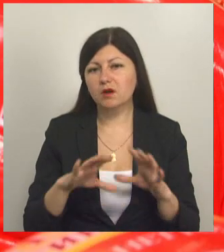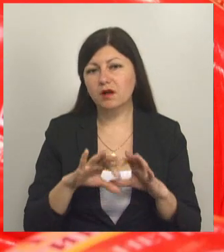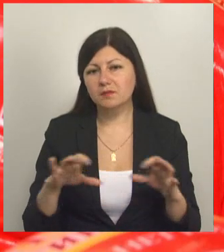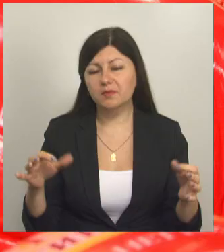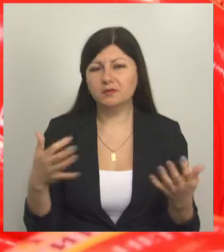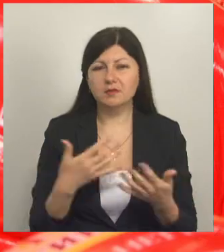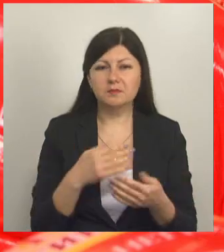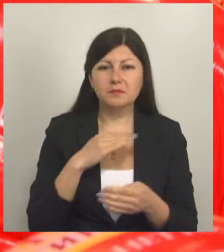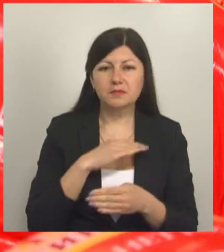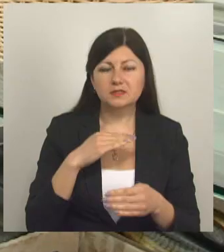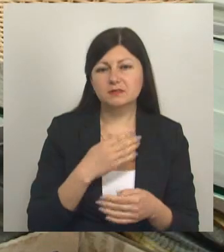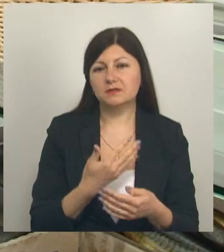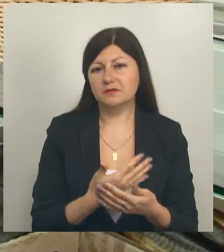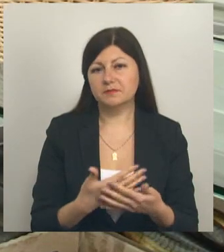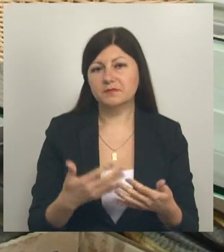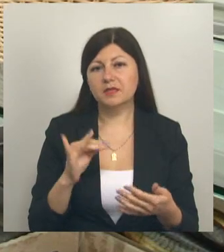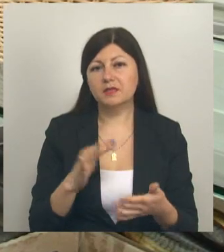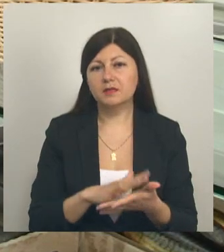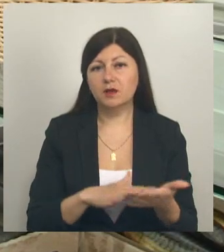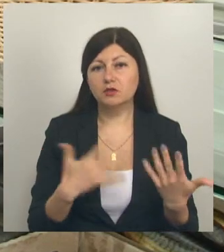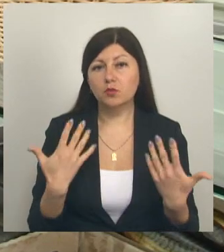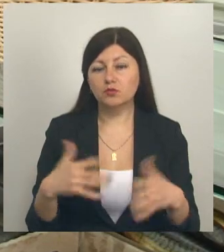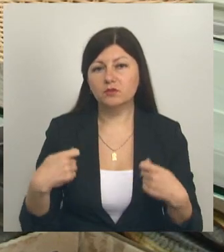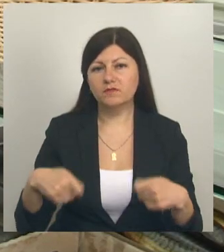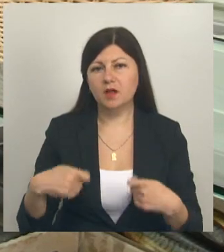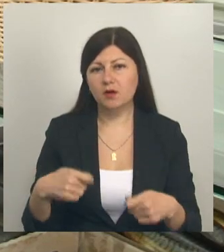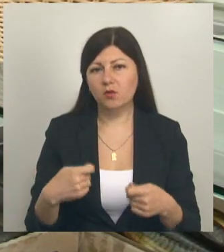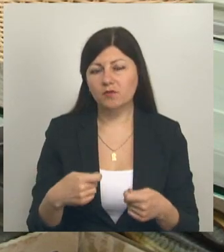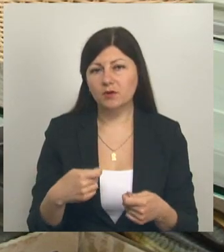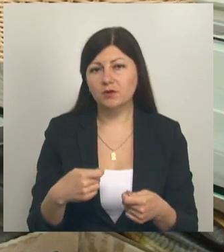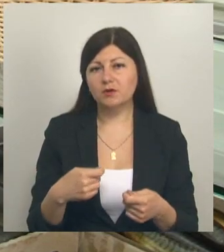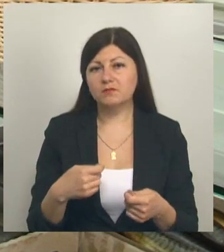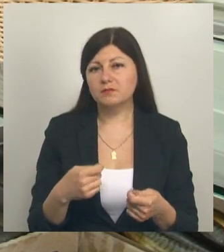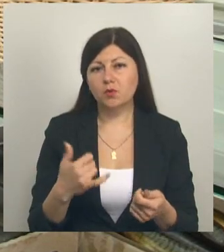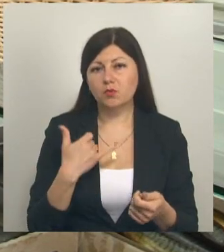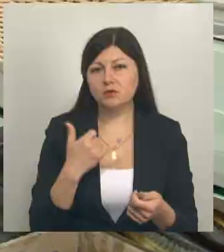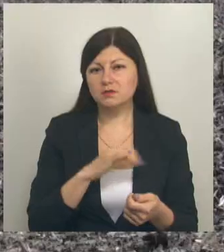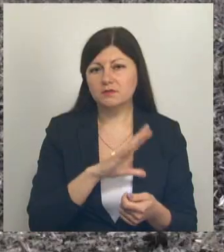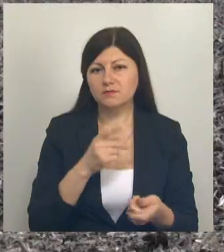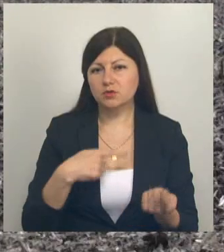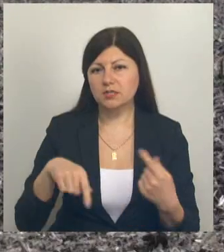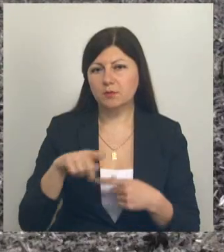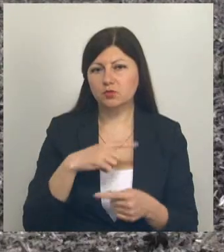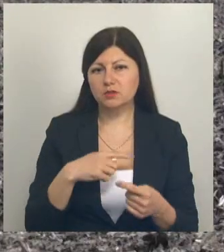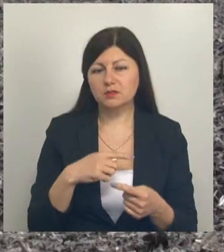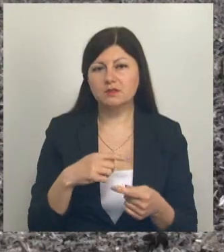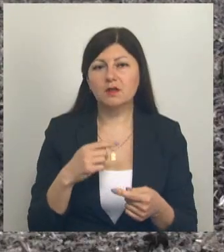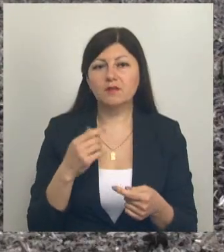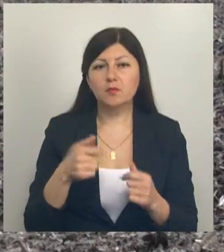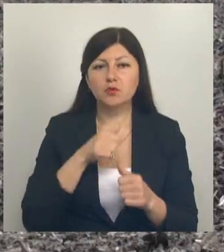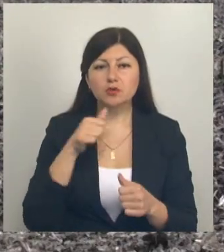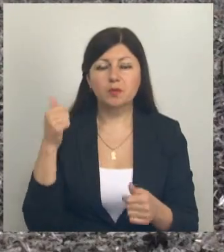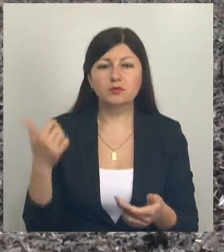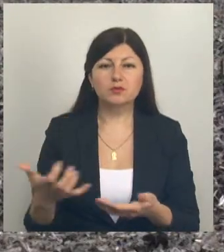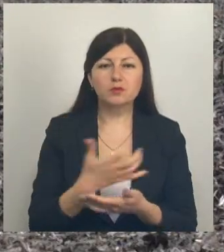деликатесы мясные. И уже потом в торговлю. То есть практически полностью замкнутый цикл. В прошлом году здесь собрали